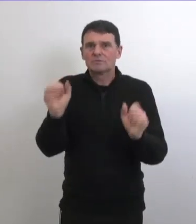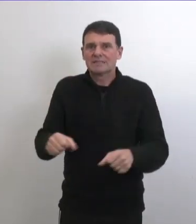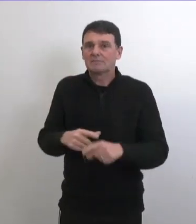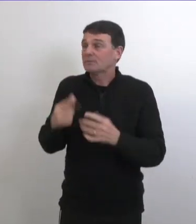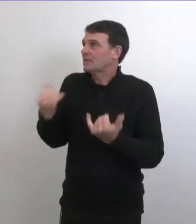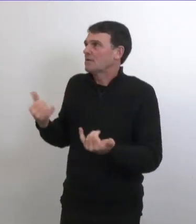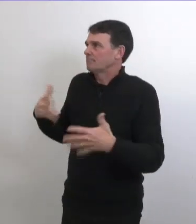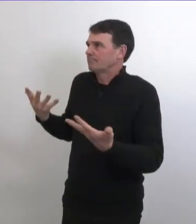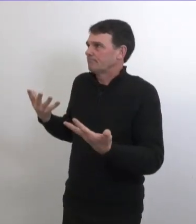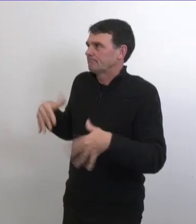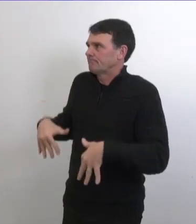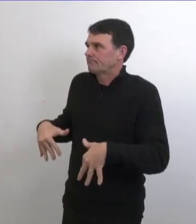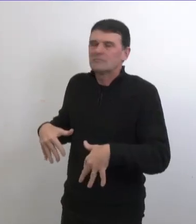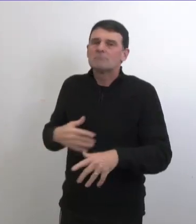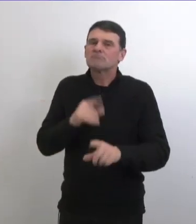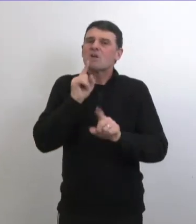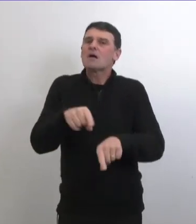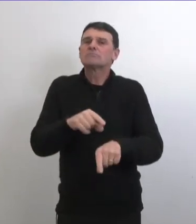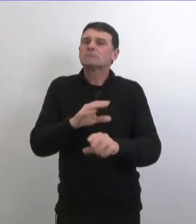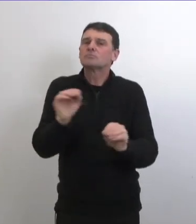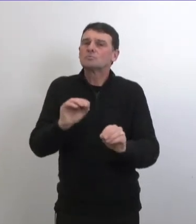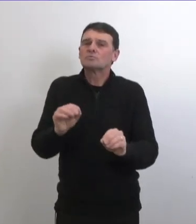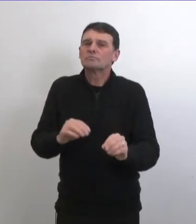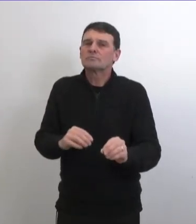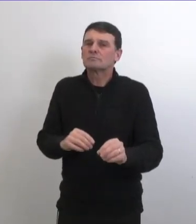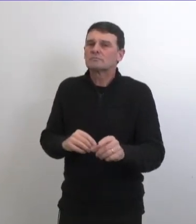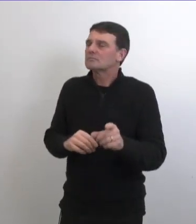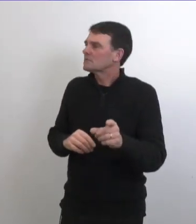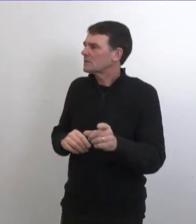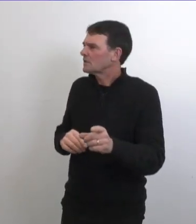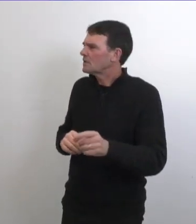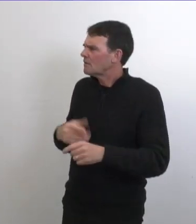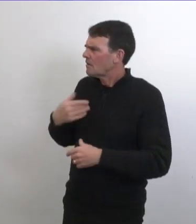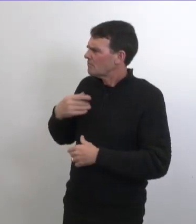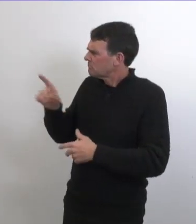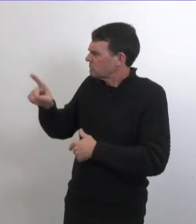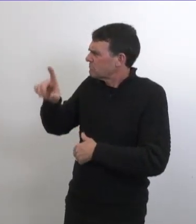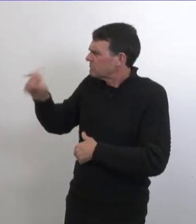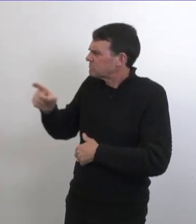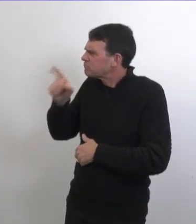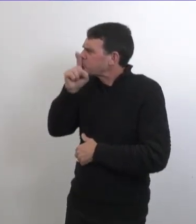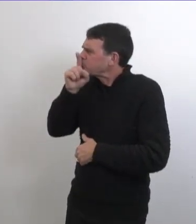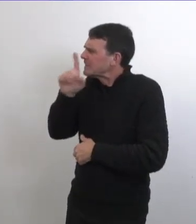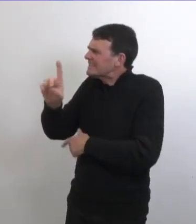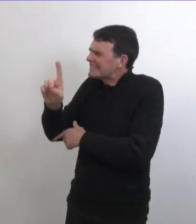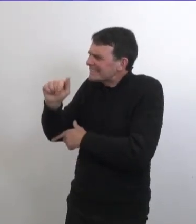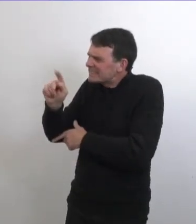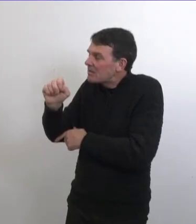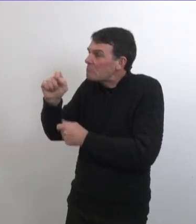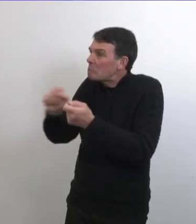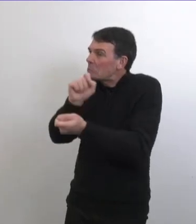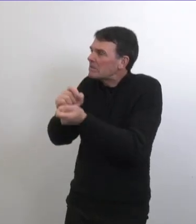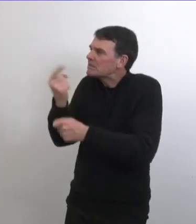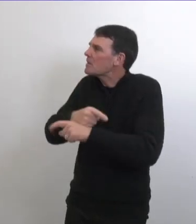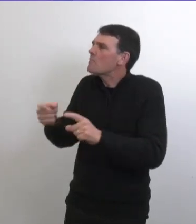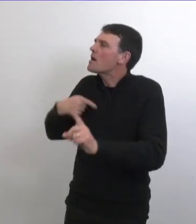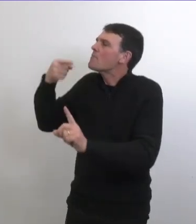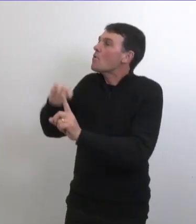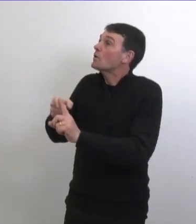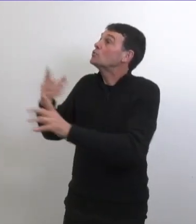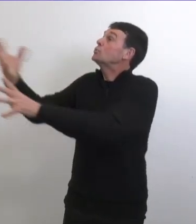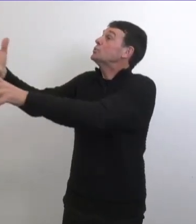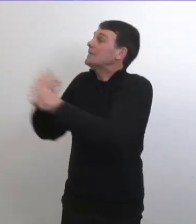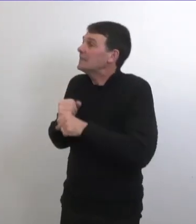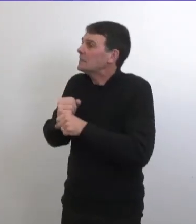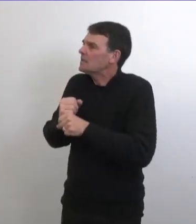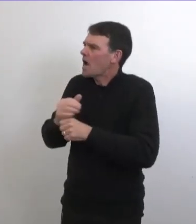renseignements fournir chaque semaine et chaque semaine on sera en meilleure position pour répondre à cette question je veux pas savoir quelle